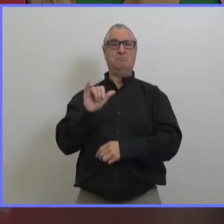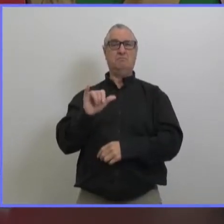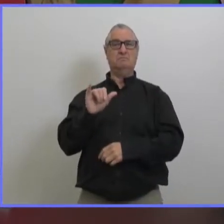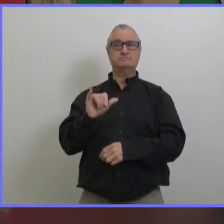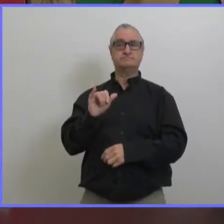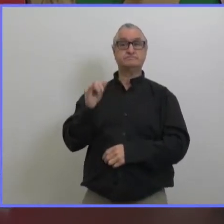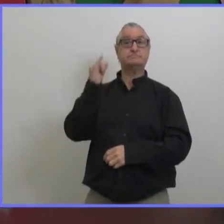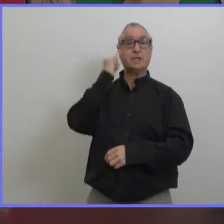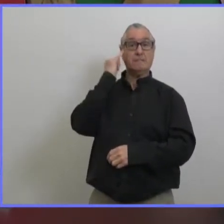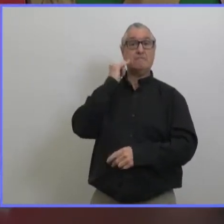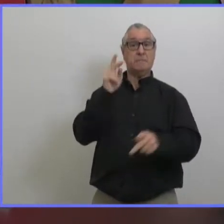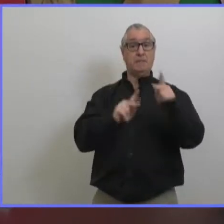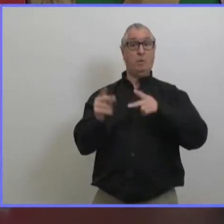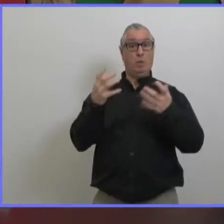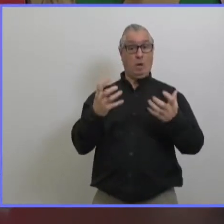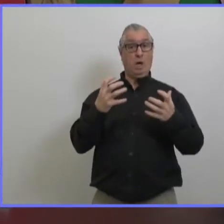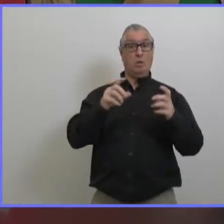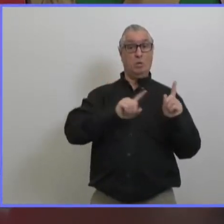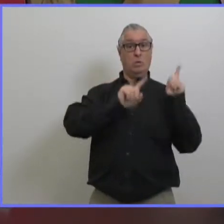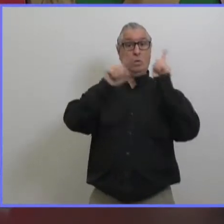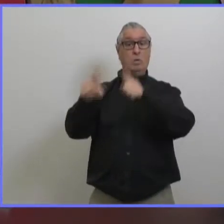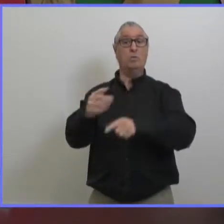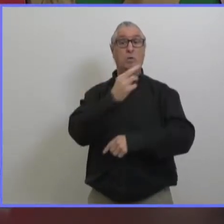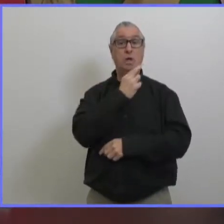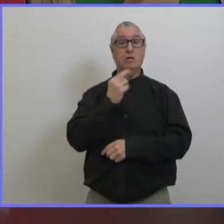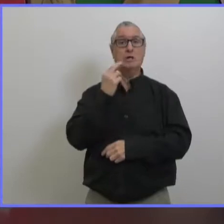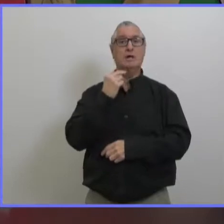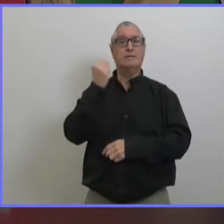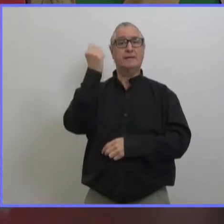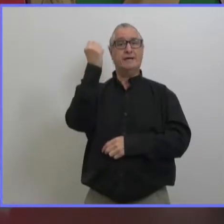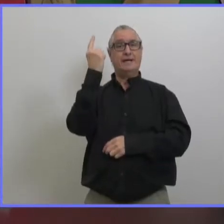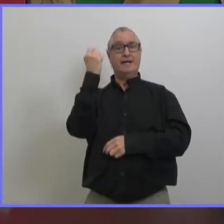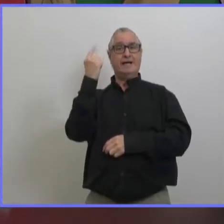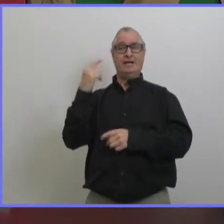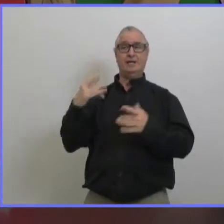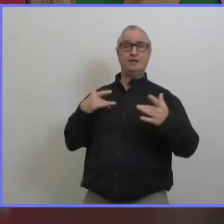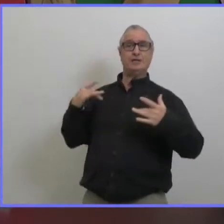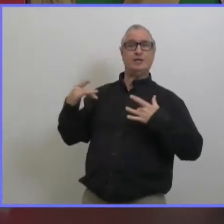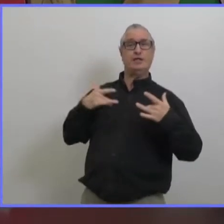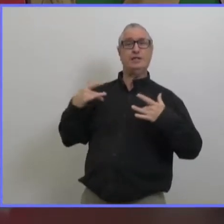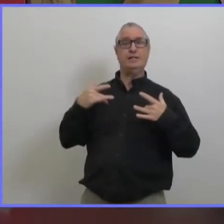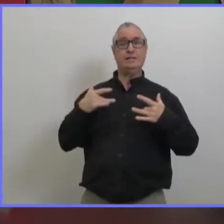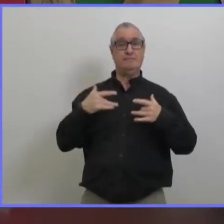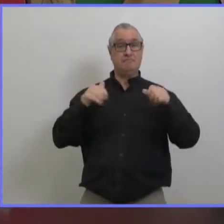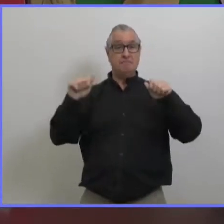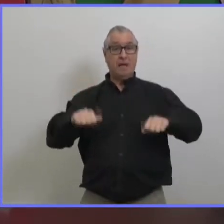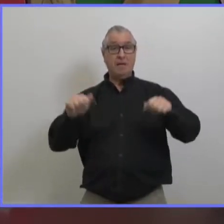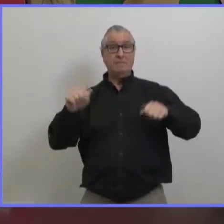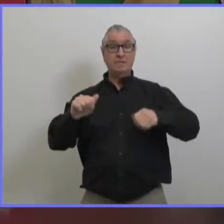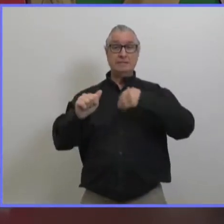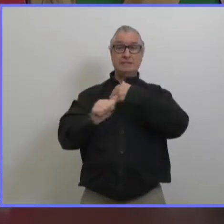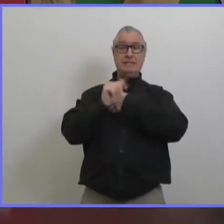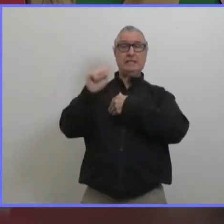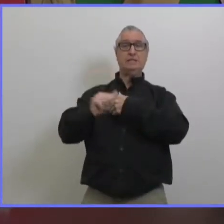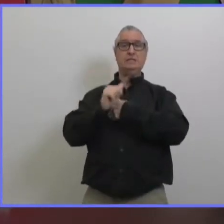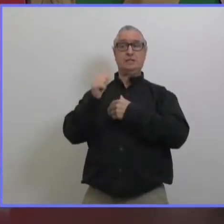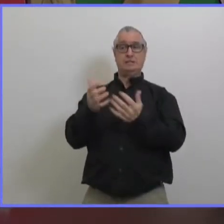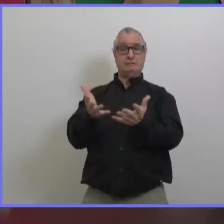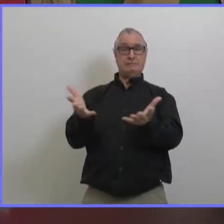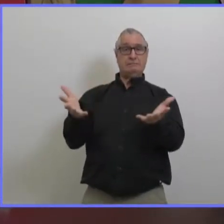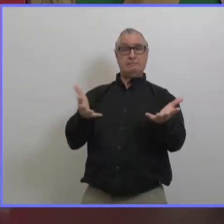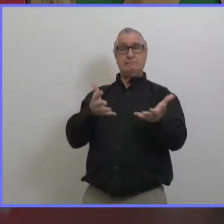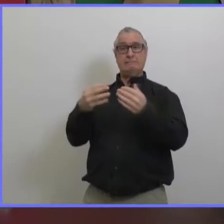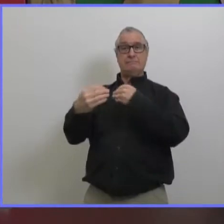pour les gens qui veulent aller au restaurant et qui sont peut-être inquiets des dangers potentiels alors aux